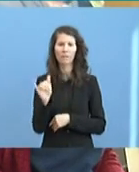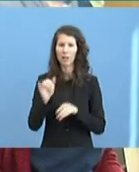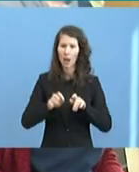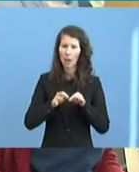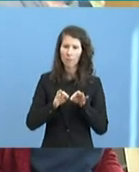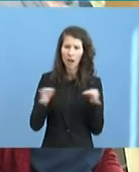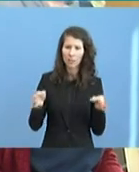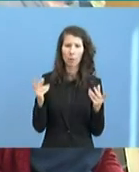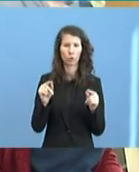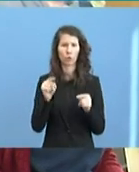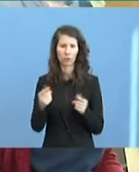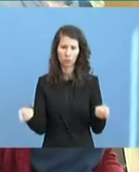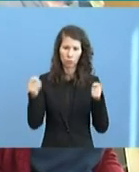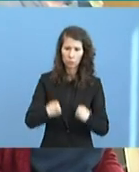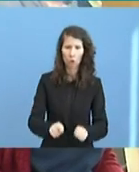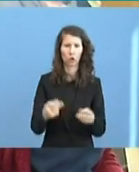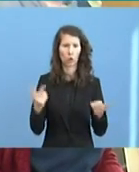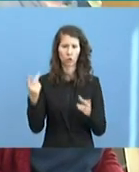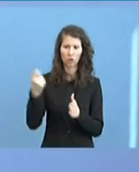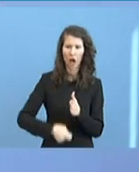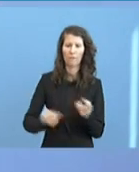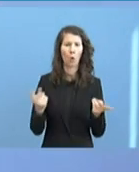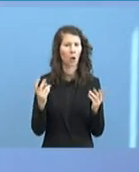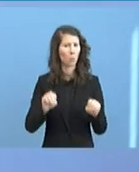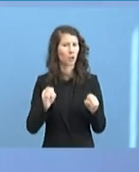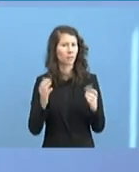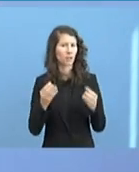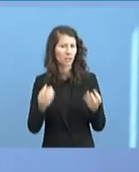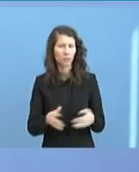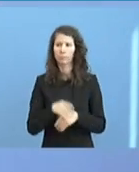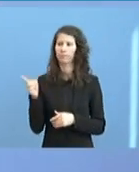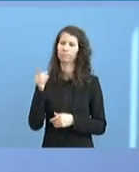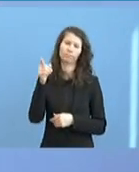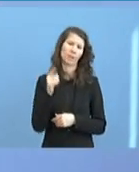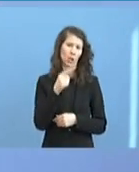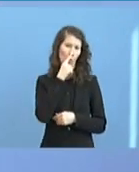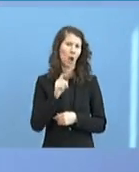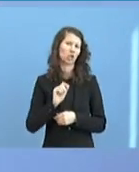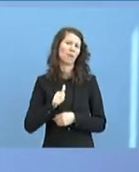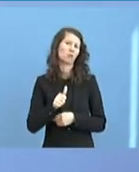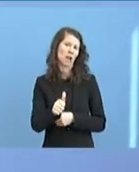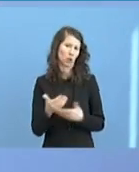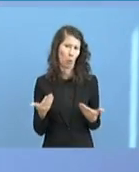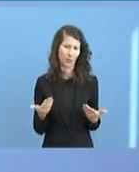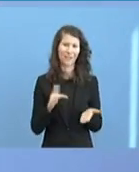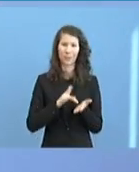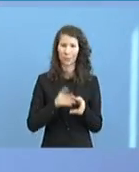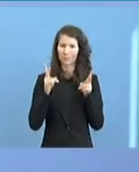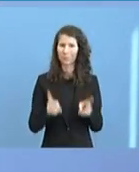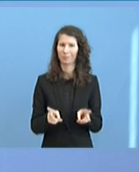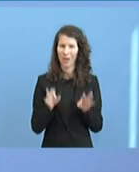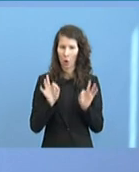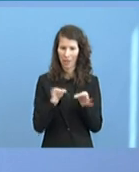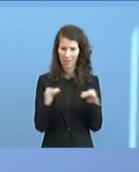oder wird bestraft? Was kann passieren? Das ist ja rein spekulativ, weil die Maßnahmen, die sich eventuell konkret anschließen, sind davon